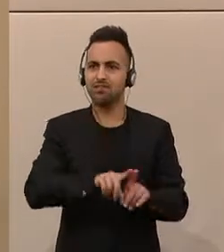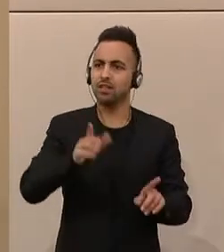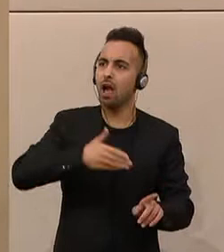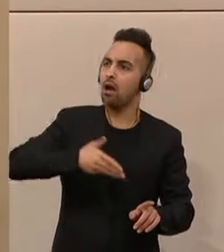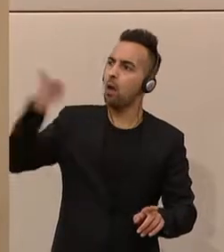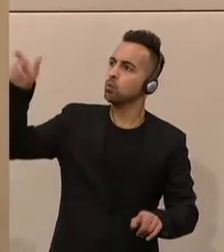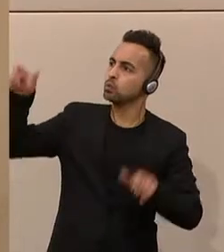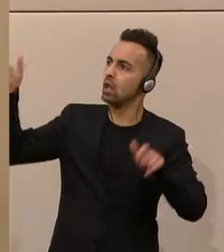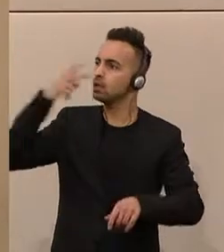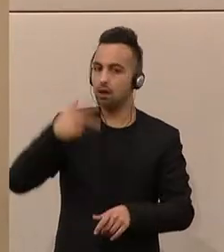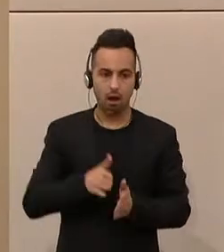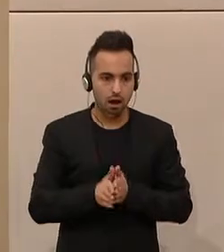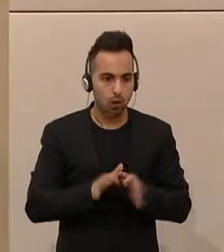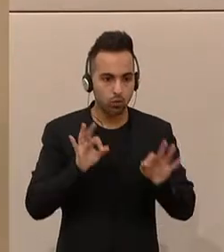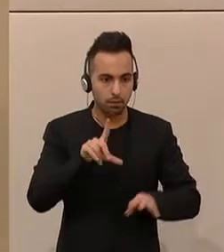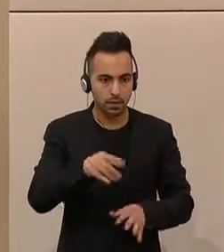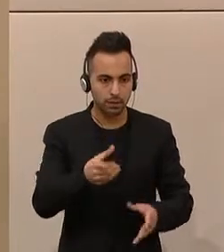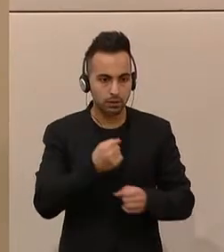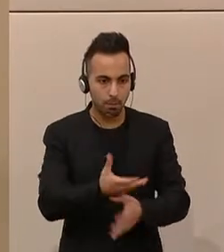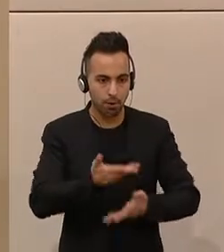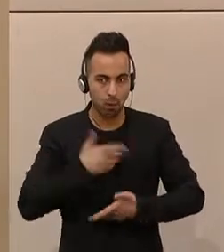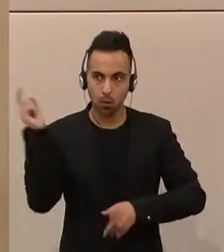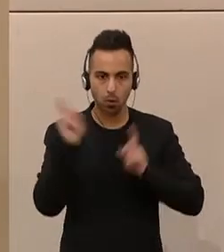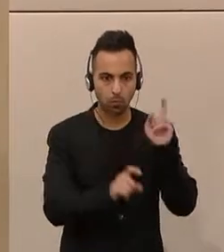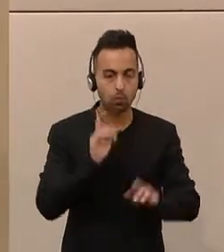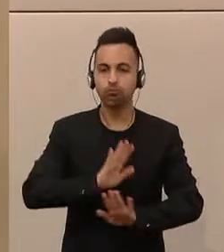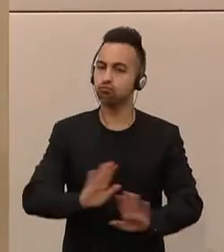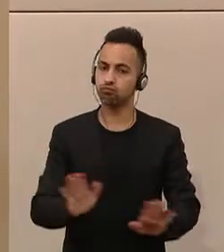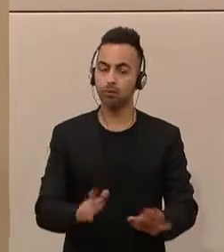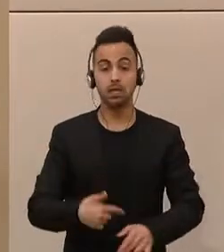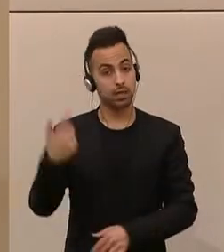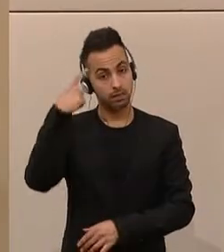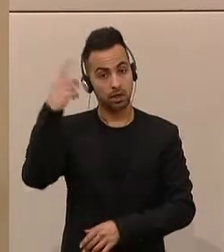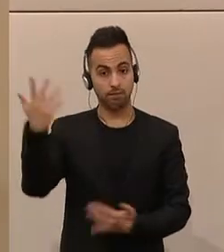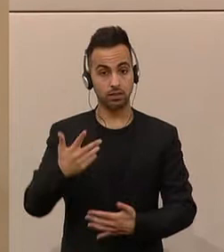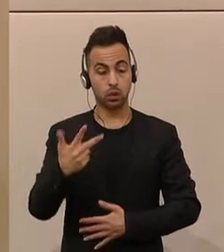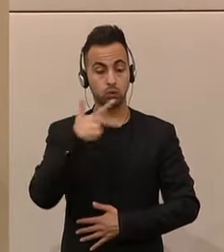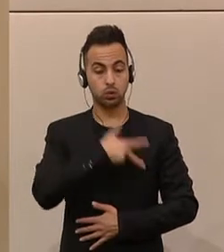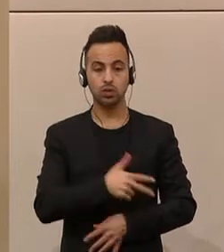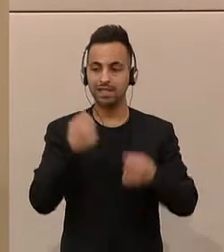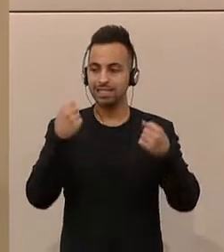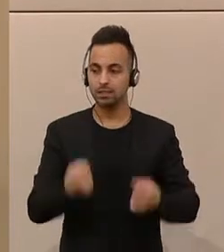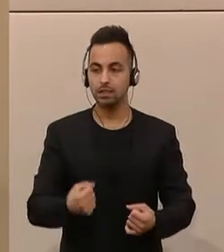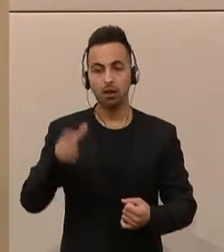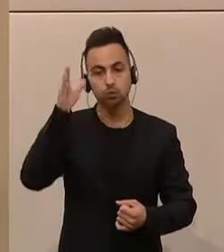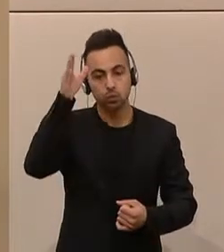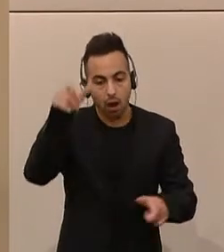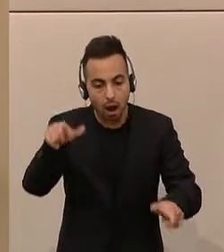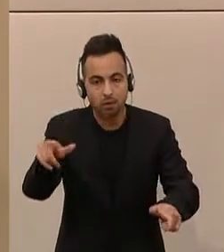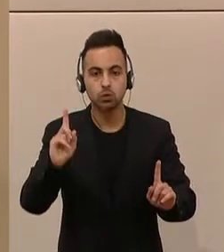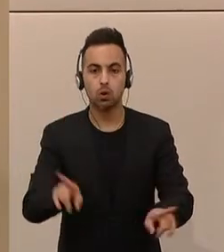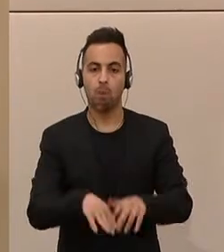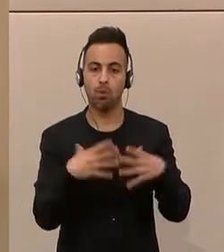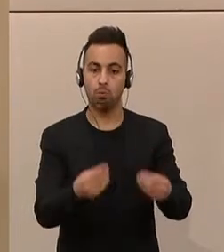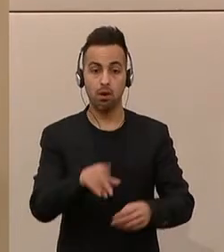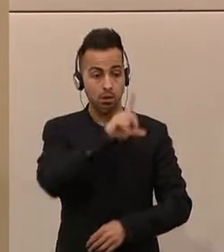Sozialsystem. Und ich halte es für richtig und wichtig, soziale Sicherheit im Alter auch zu garantieren. Jemand, der